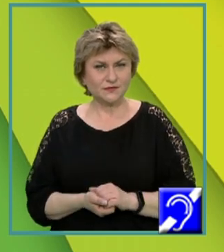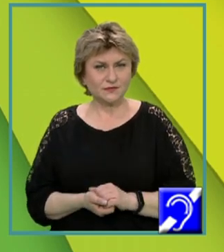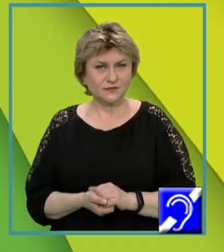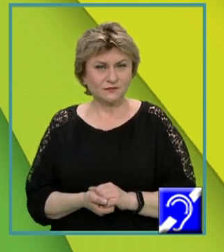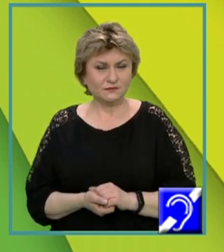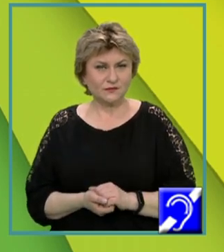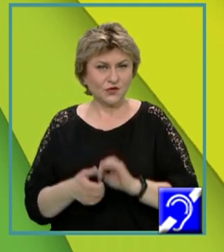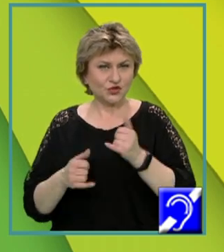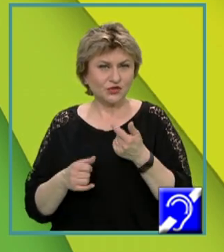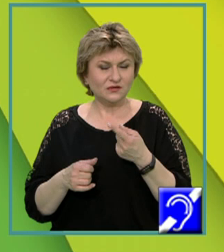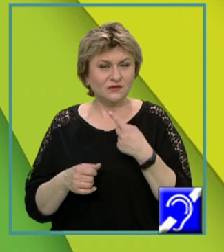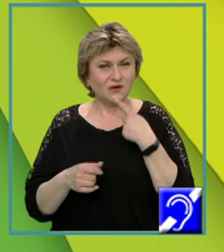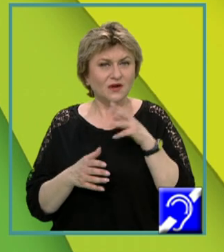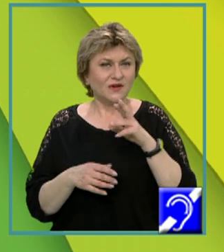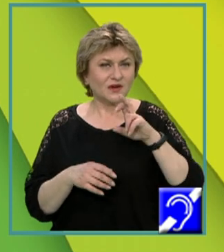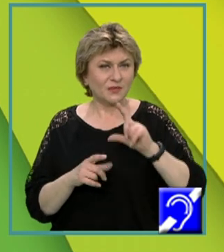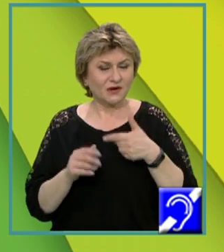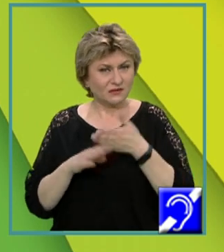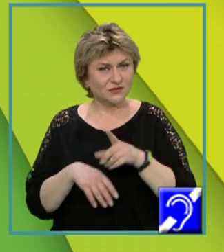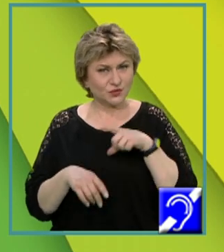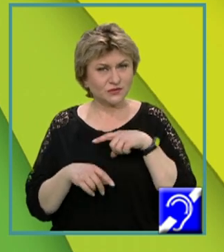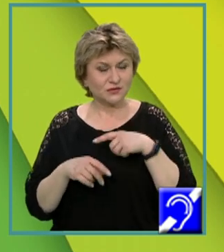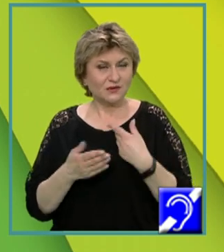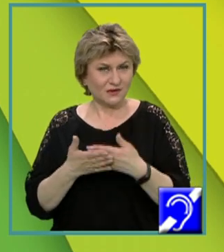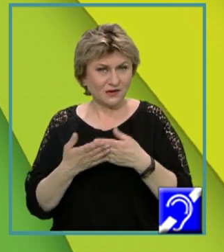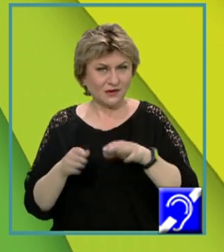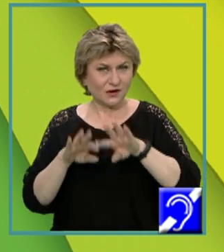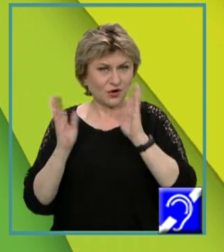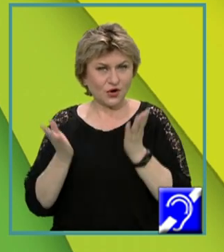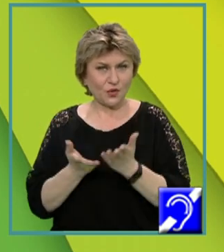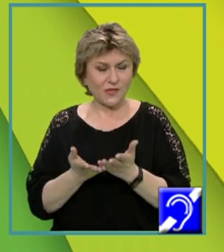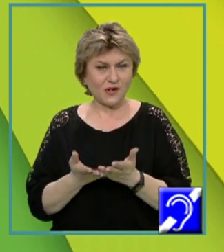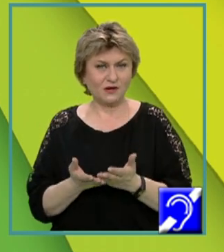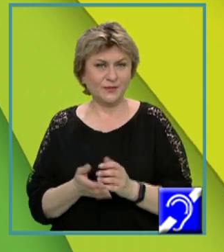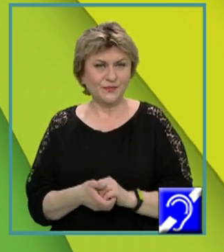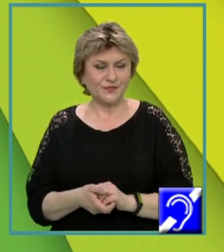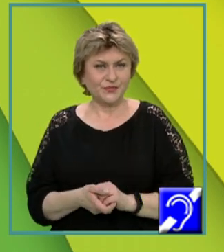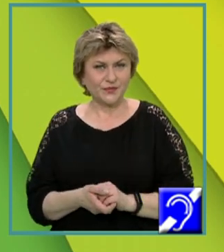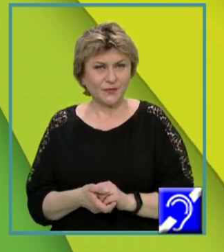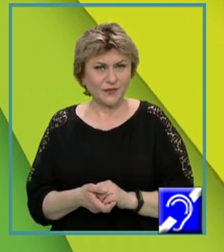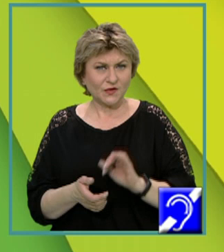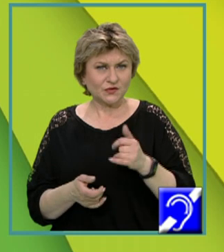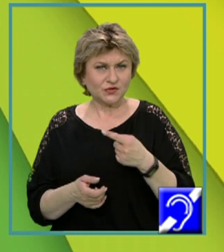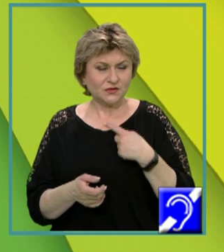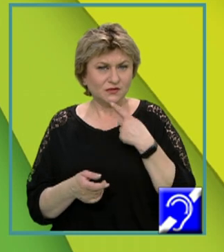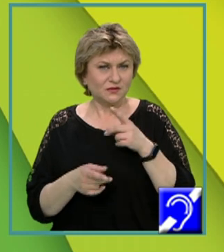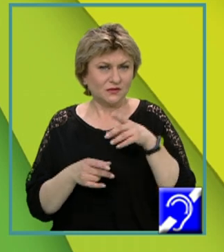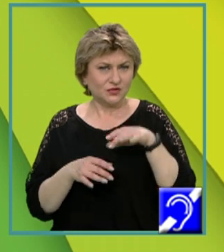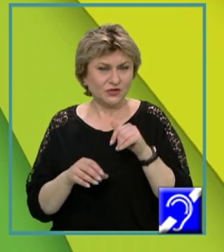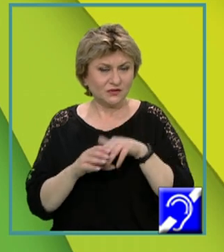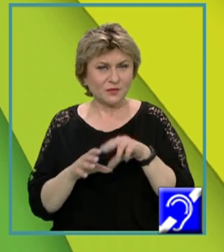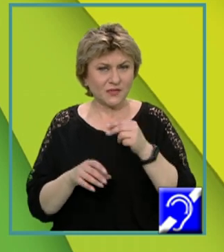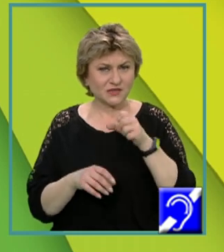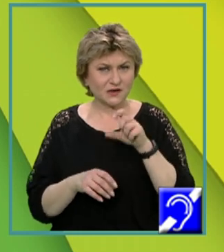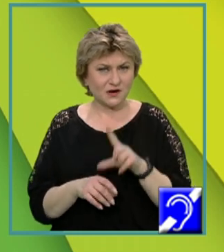spunem că singurele variabile accesibile sunt cele globale. Ca și în C, deși în Pascal